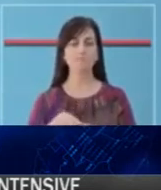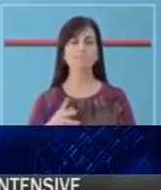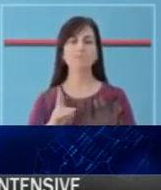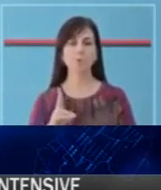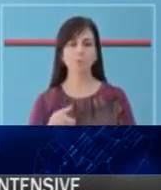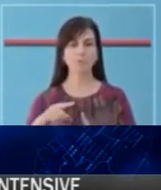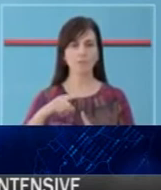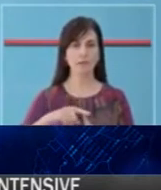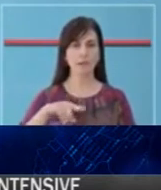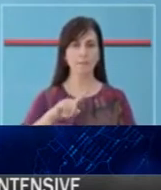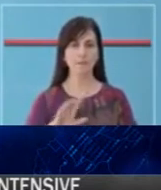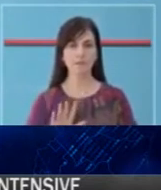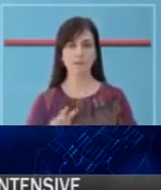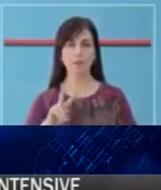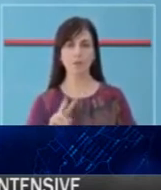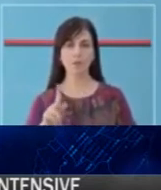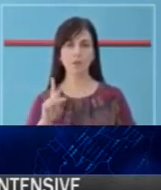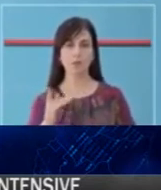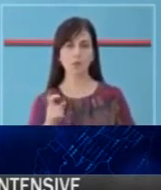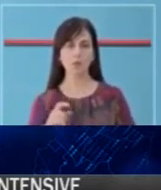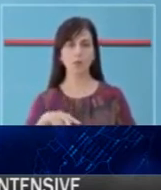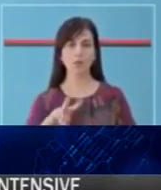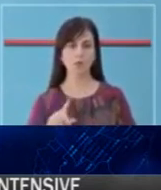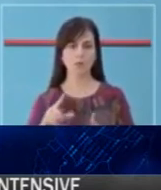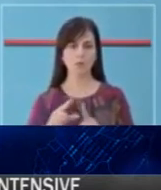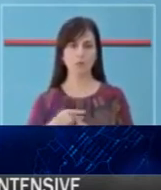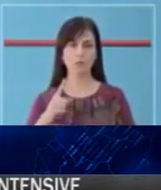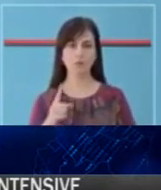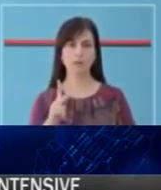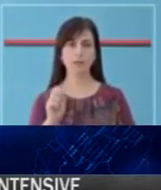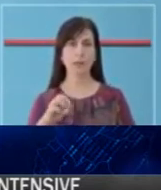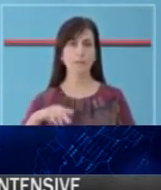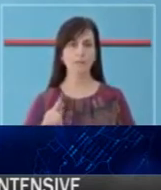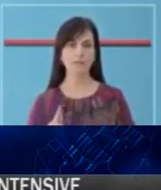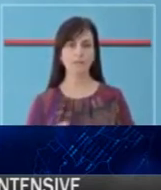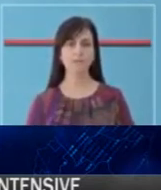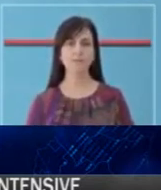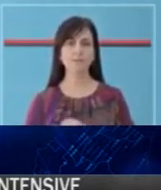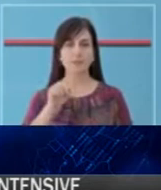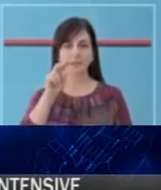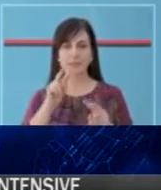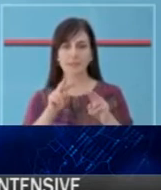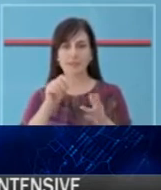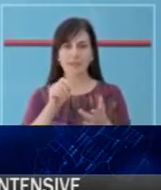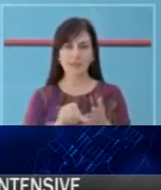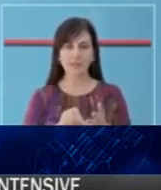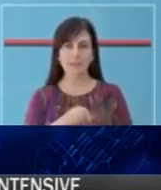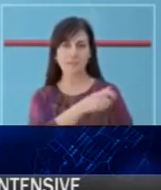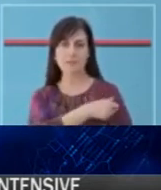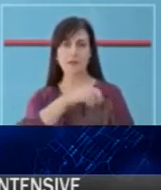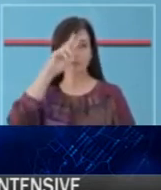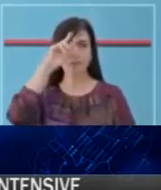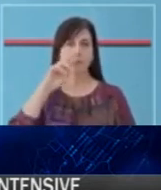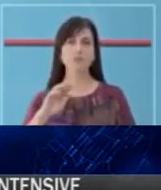në Tiran, 2 raste në kry, 2 në Durës dhe 1 raste në Kamës. Janë testuar 65 personel shëndetësor,